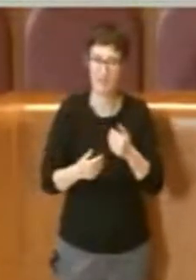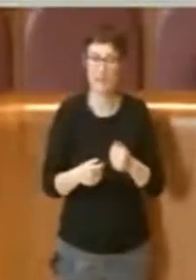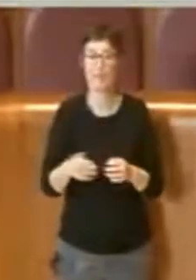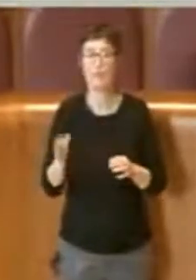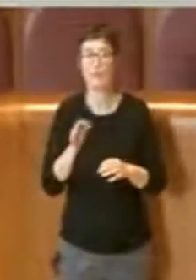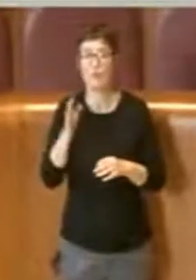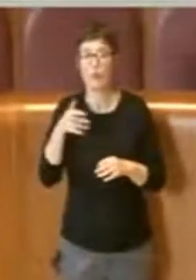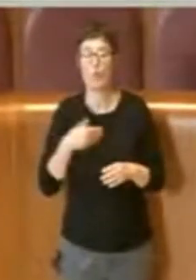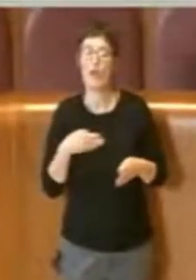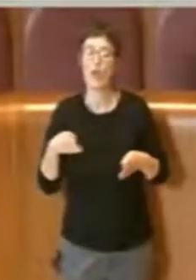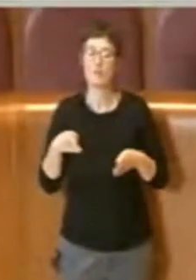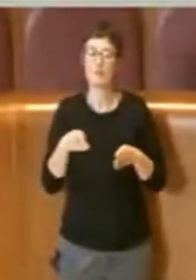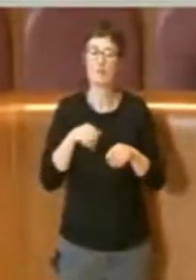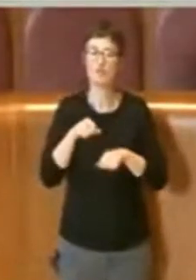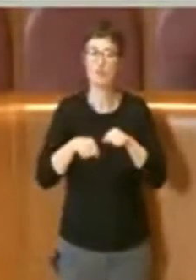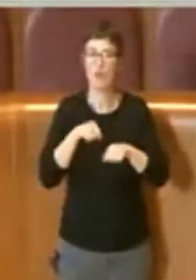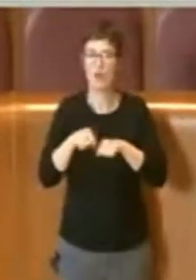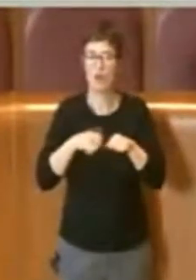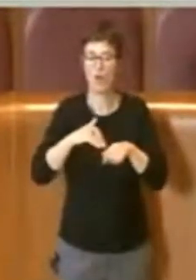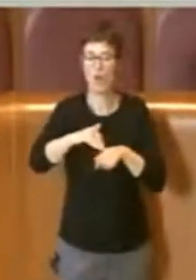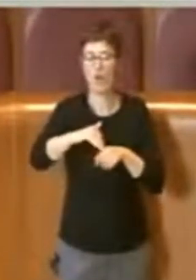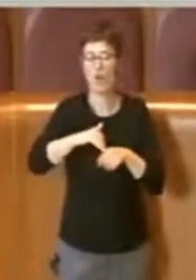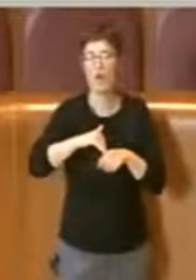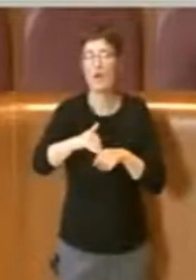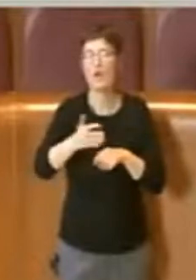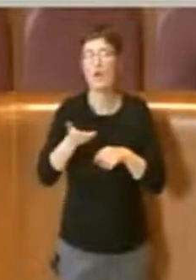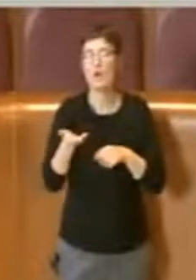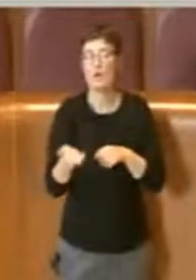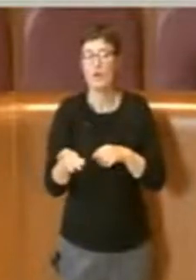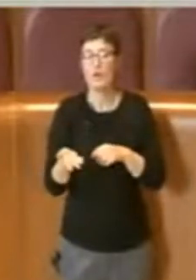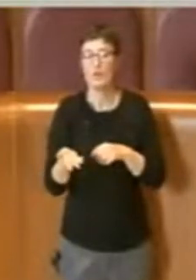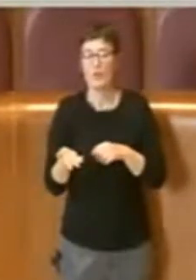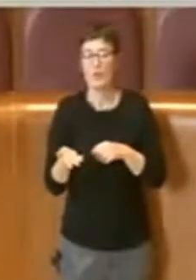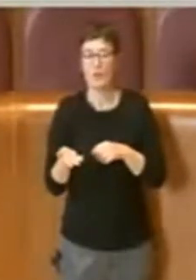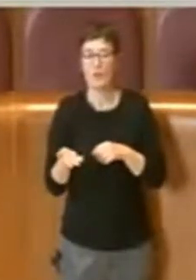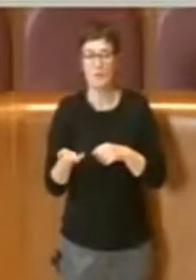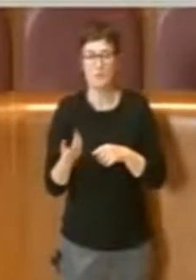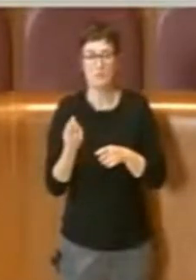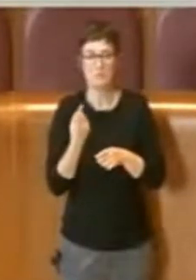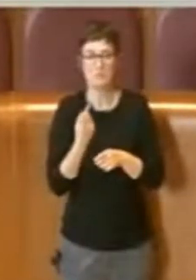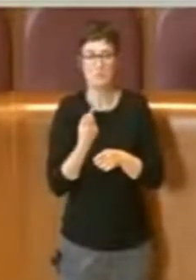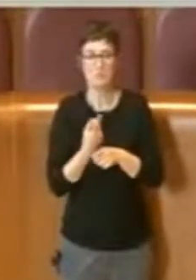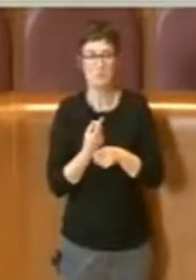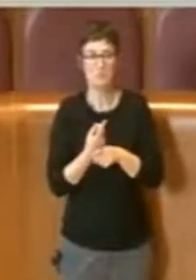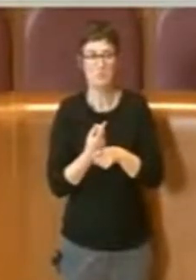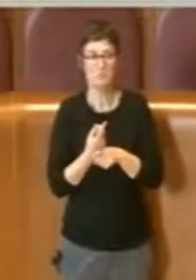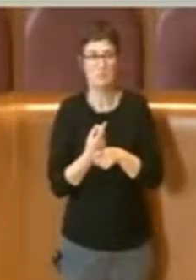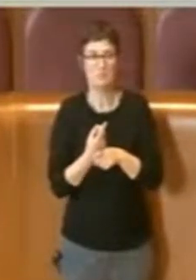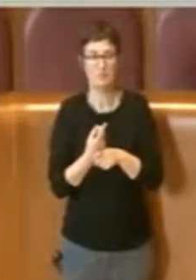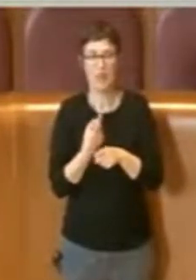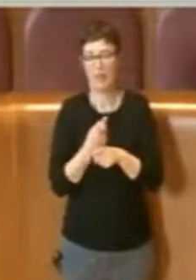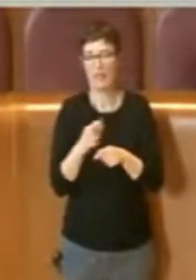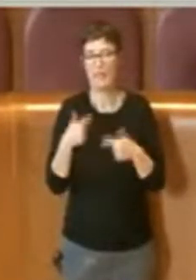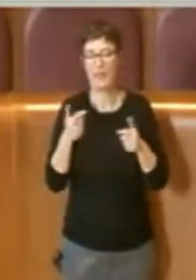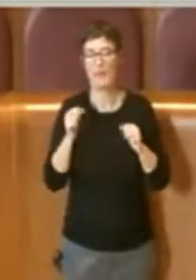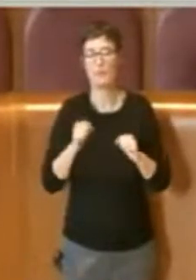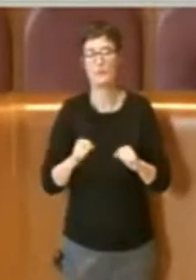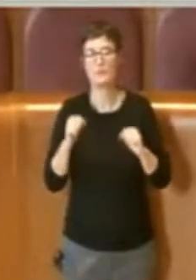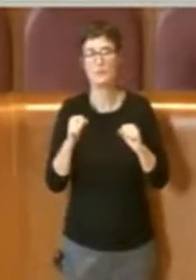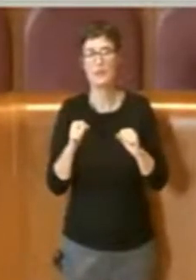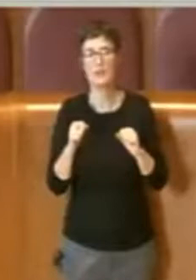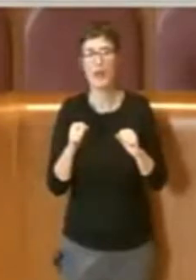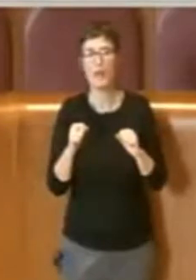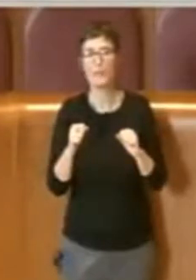punto di vista del residenziale, visto che comunque è previsto all'interno dell'abitativo, la possibilità anche della